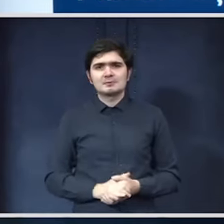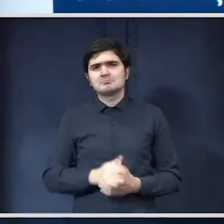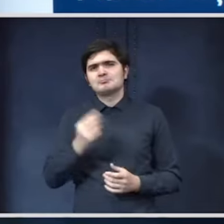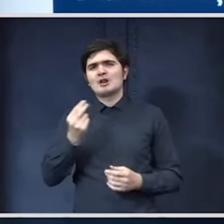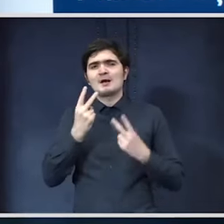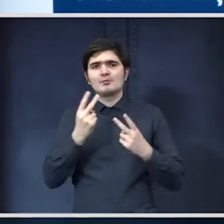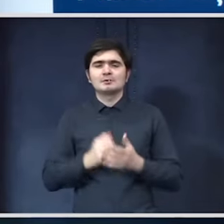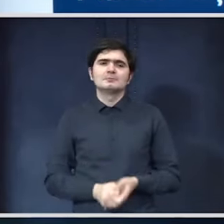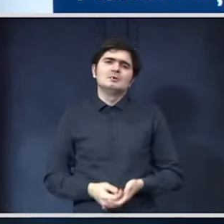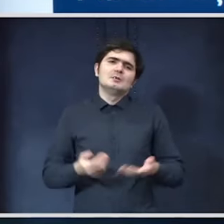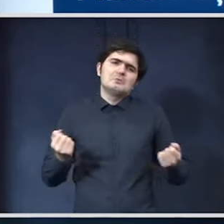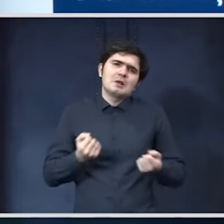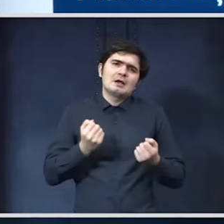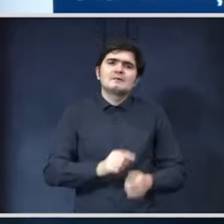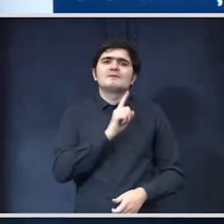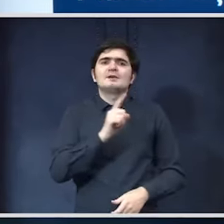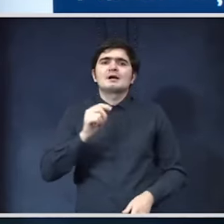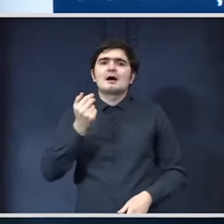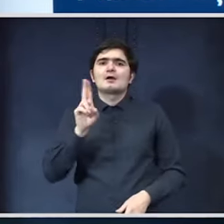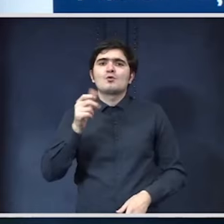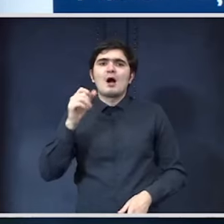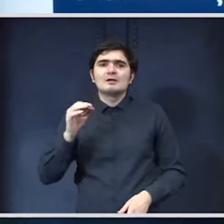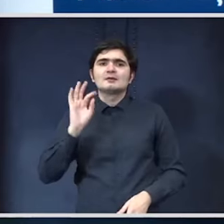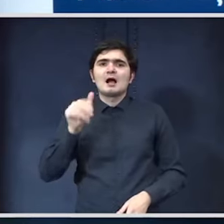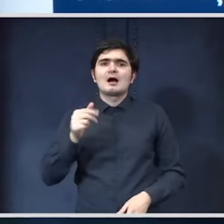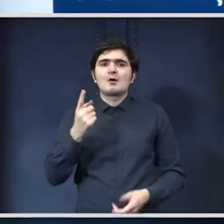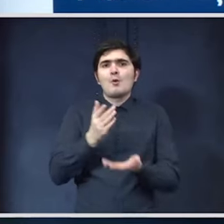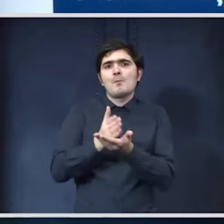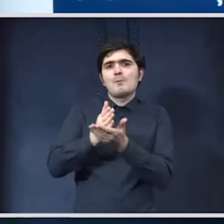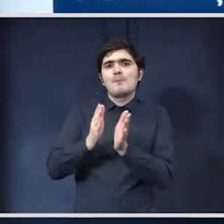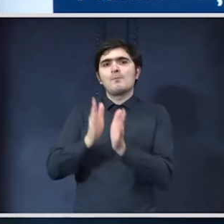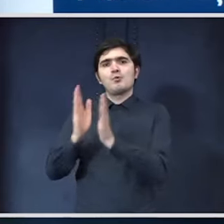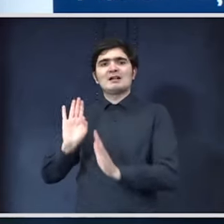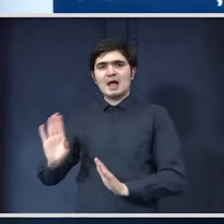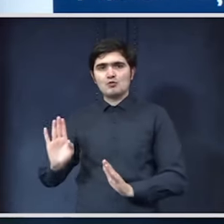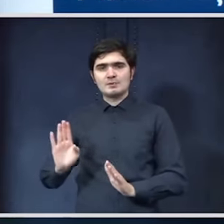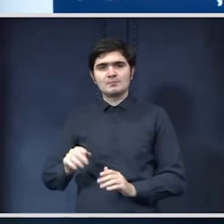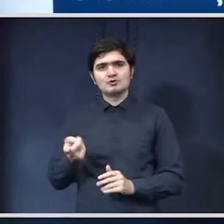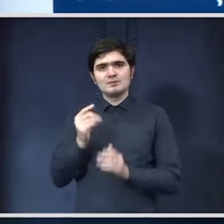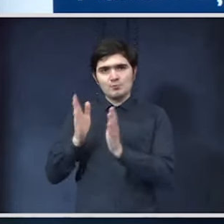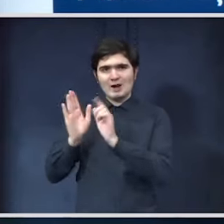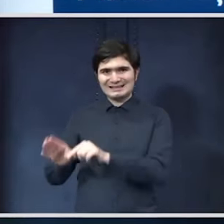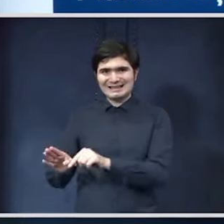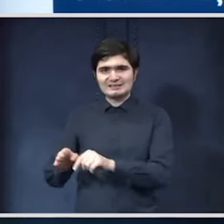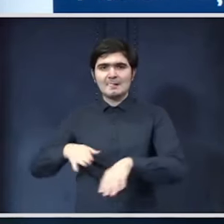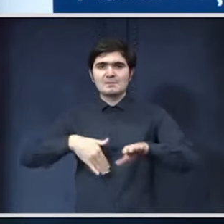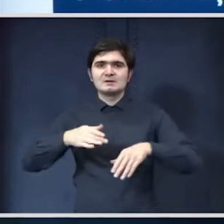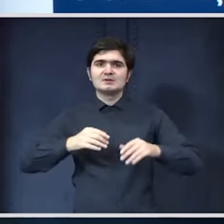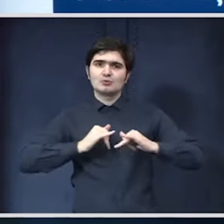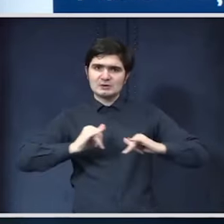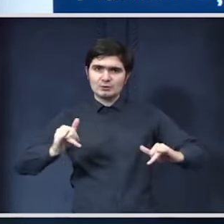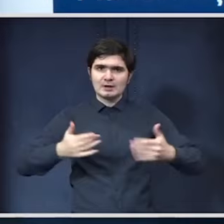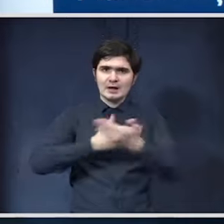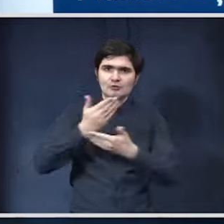Deci practic fiecare OAT are pus deoparte o bucata sa din această bucată Ministerul Dezvolătorii care va gestiona